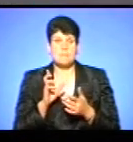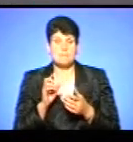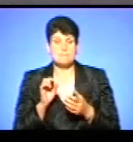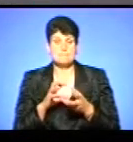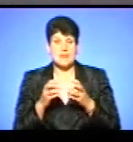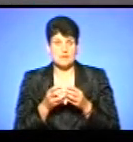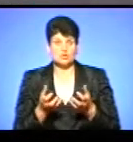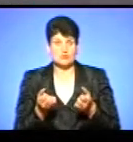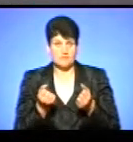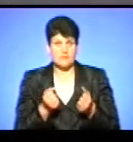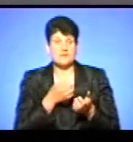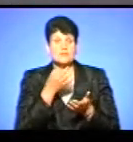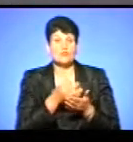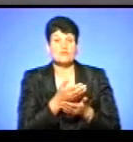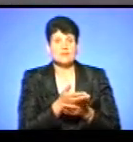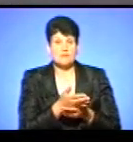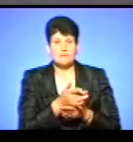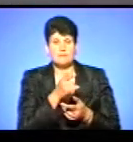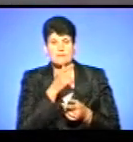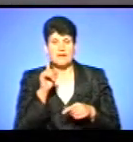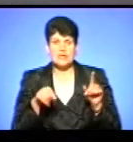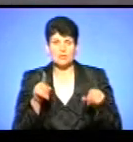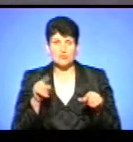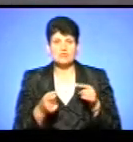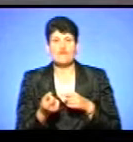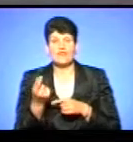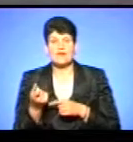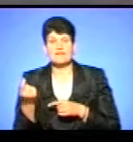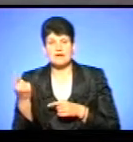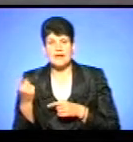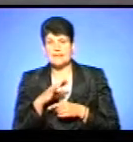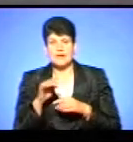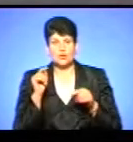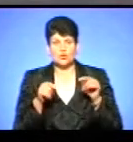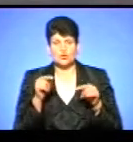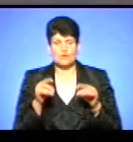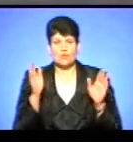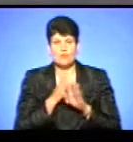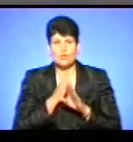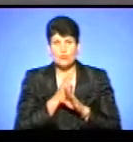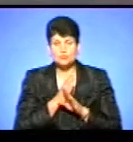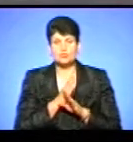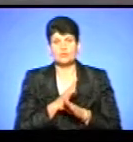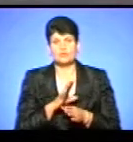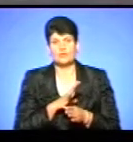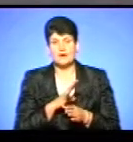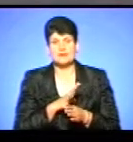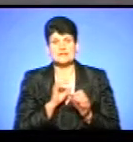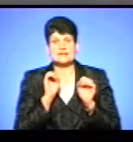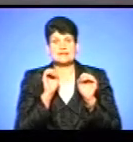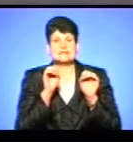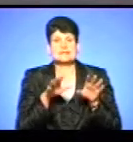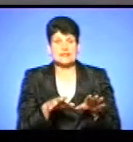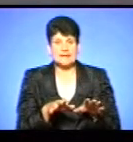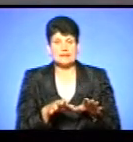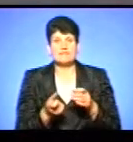періодично б виявляли, чи не дощову погоду відбувається, якісь скидавці, дощові каналізації, і